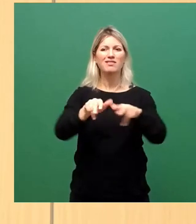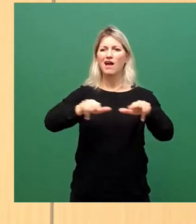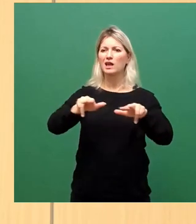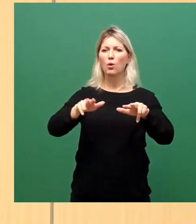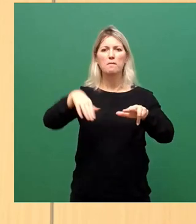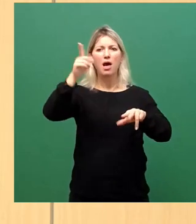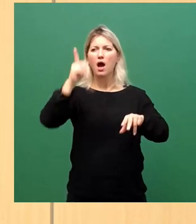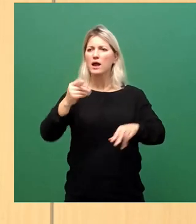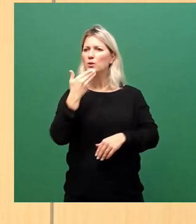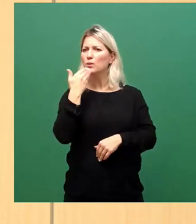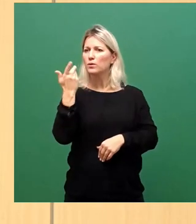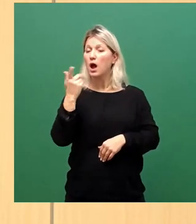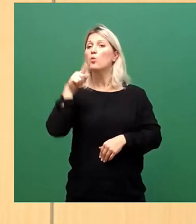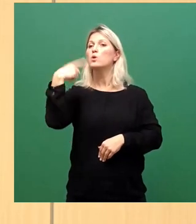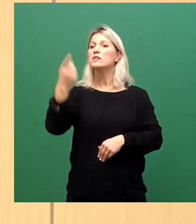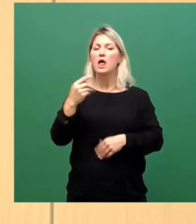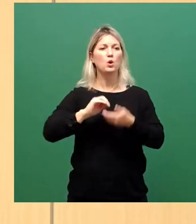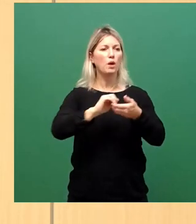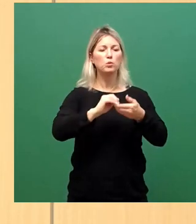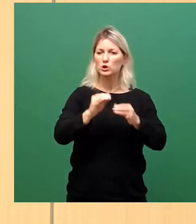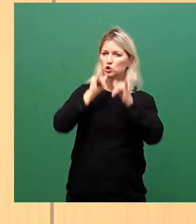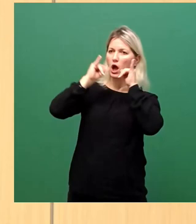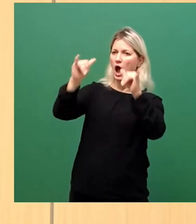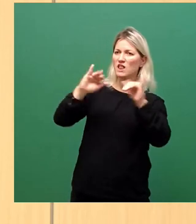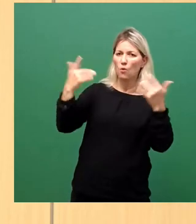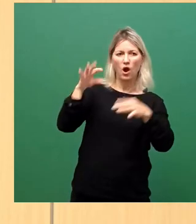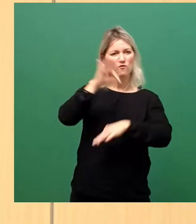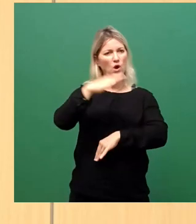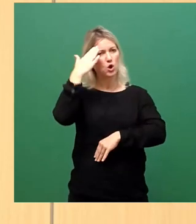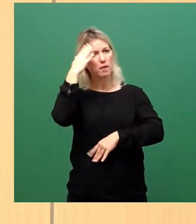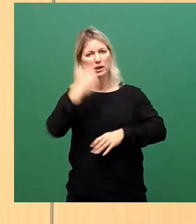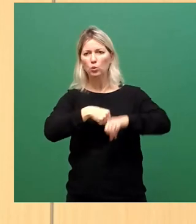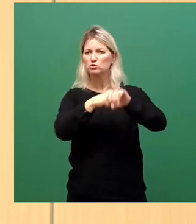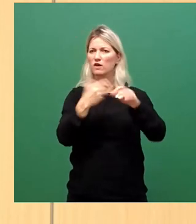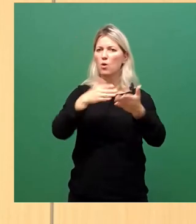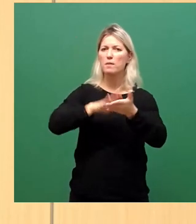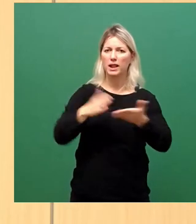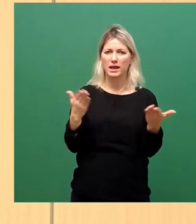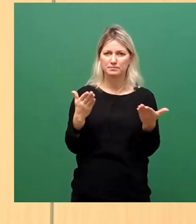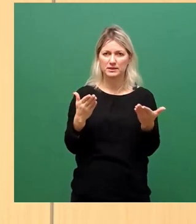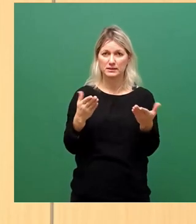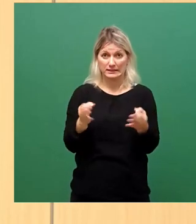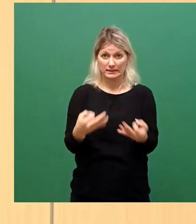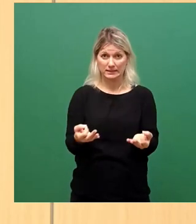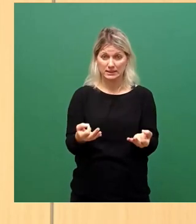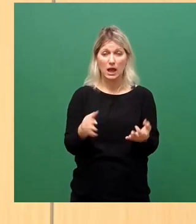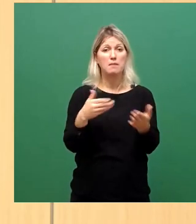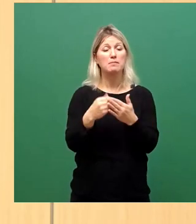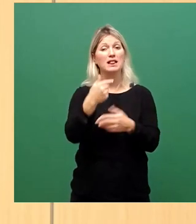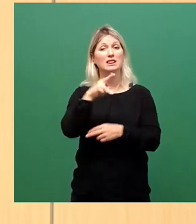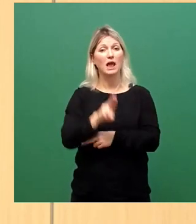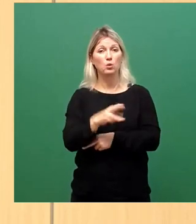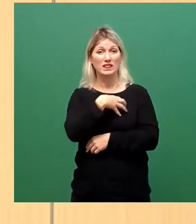da der Aufschrei der Kommunen? Wo war denn da die Unterstützung der Kommunen? Warum hat es denn zum Beispiel die TU Dresden als einer der größten